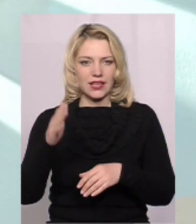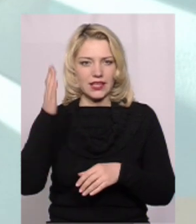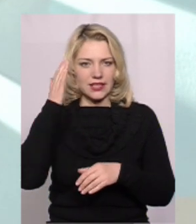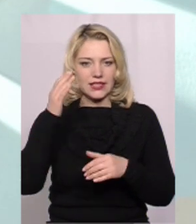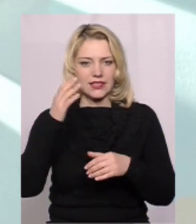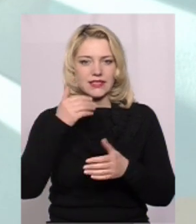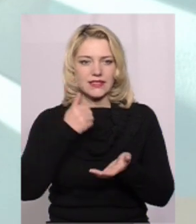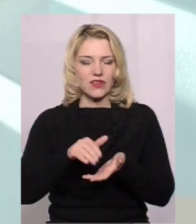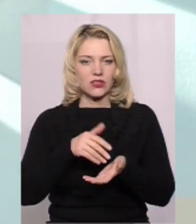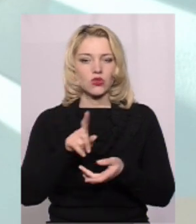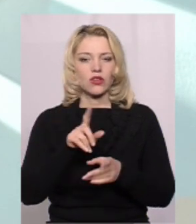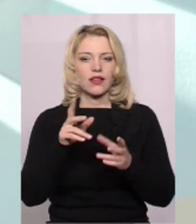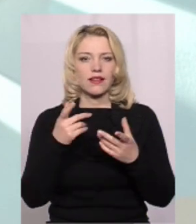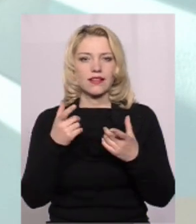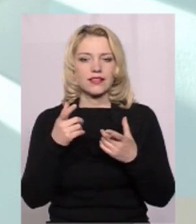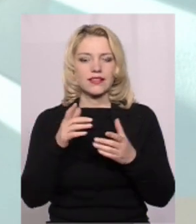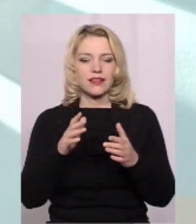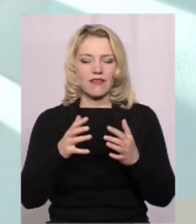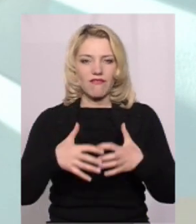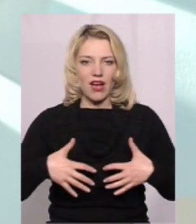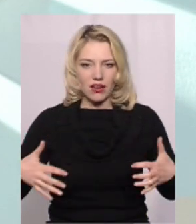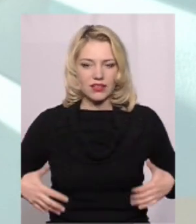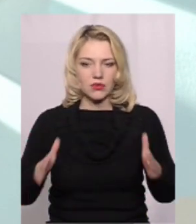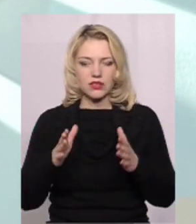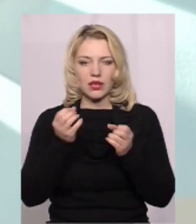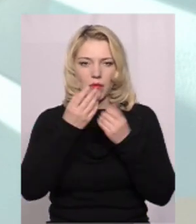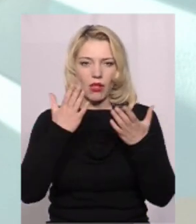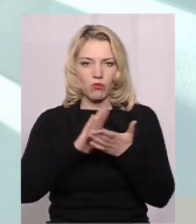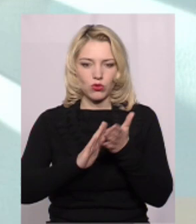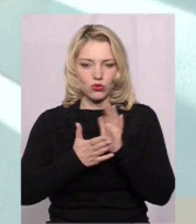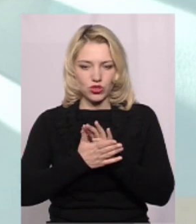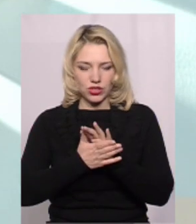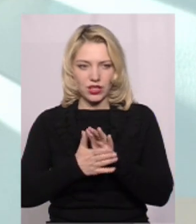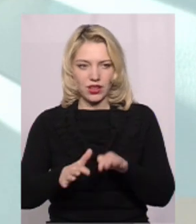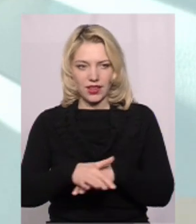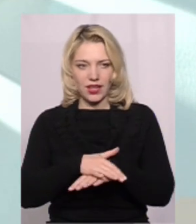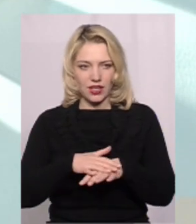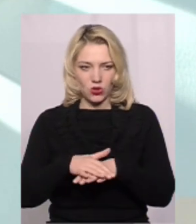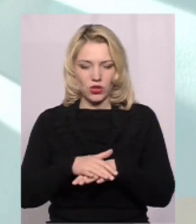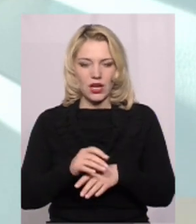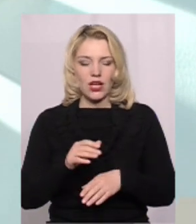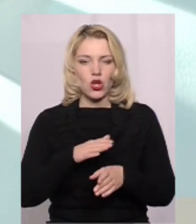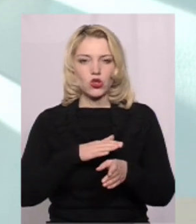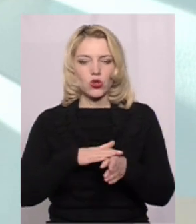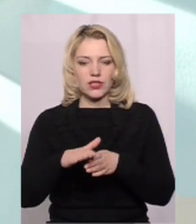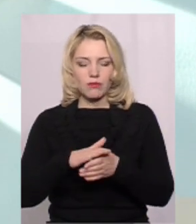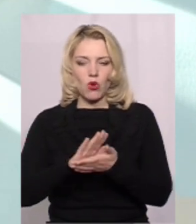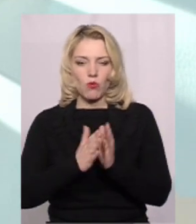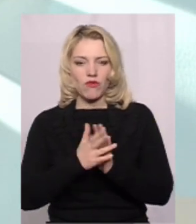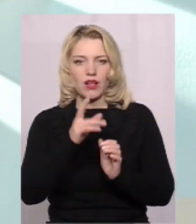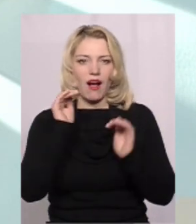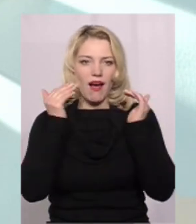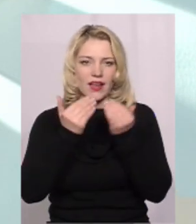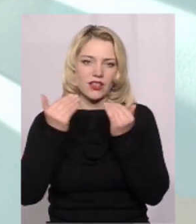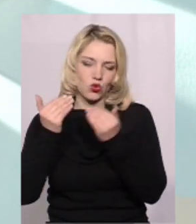тваринами з благополучних територій При дотриманні вимог карантинування тварин, лабораторних